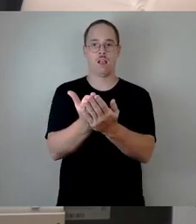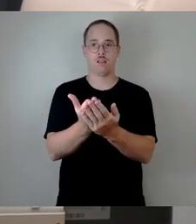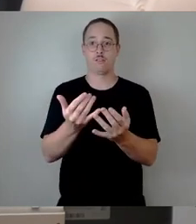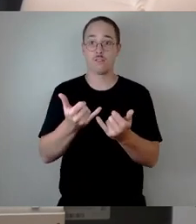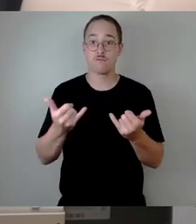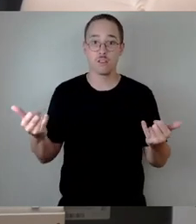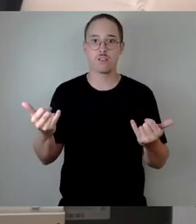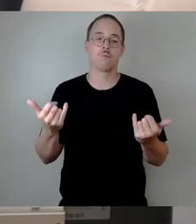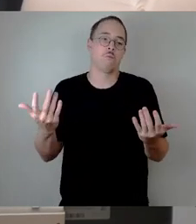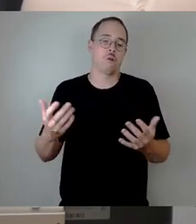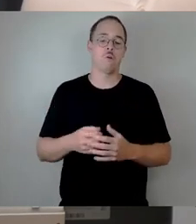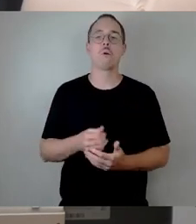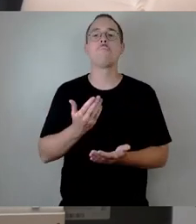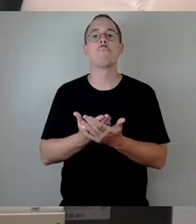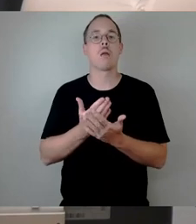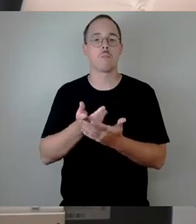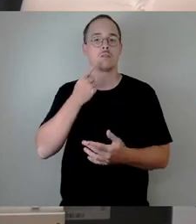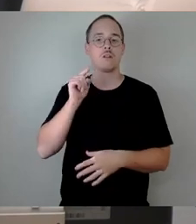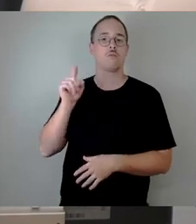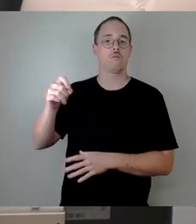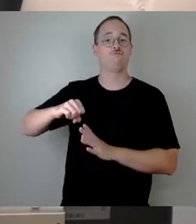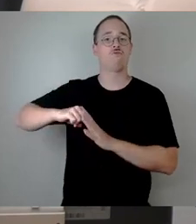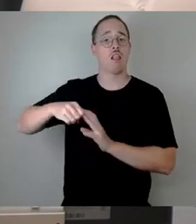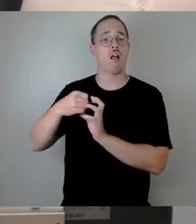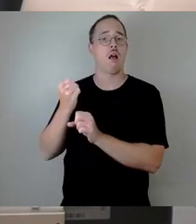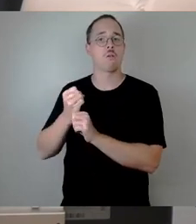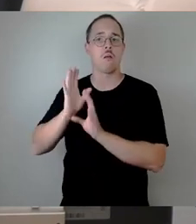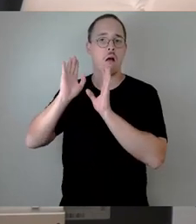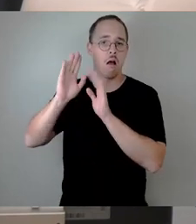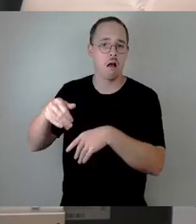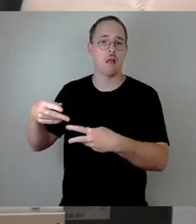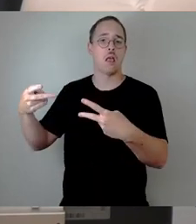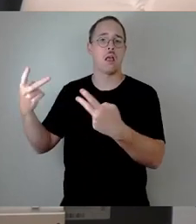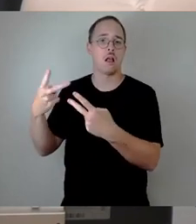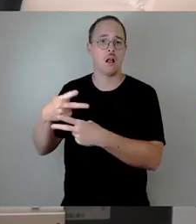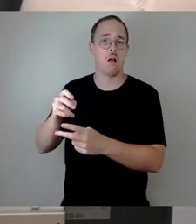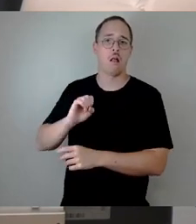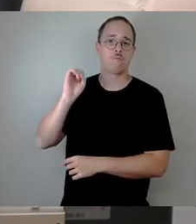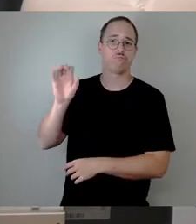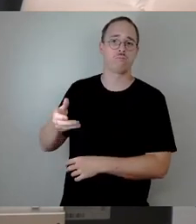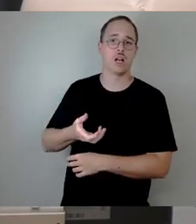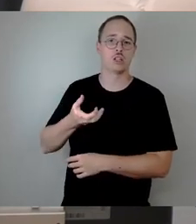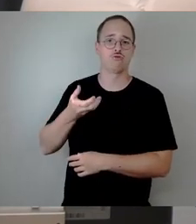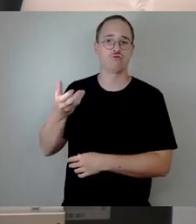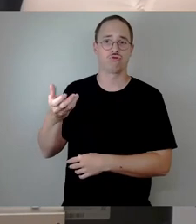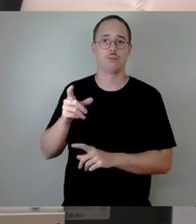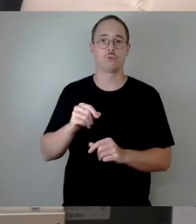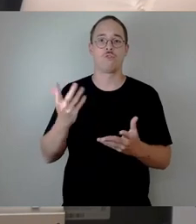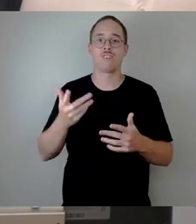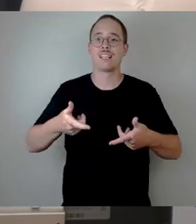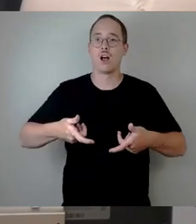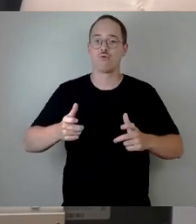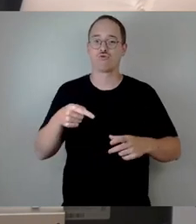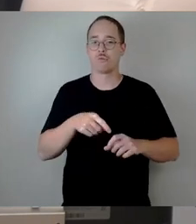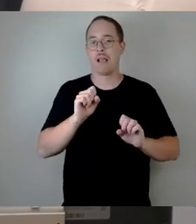dann wäre das perfekte Spiegelbild für einen Ausschuss 70 Sitze. Wäre nur forstbar